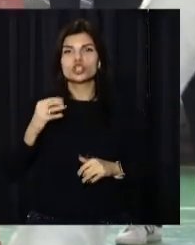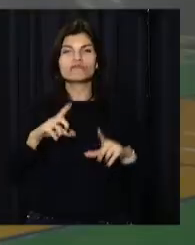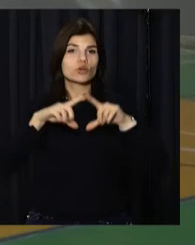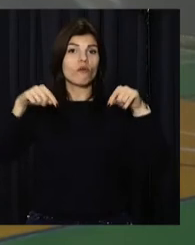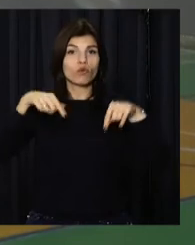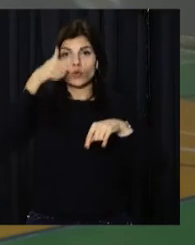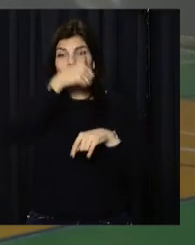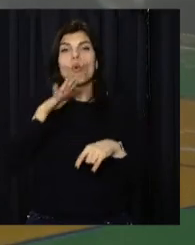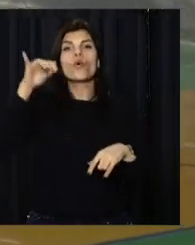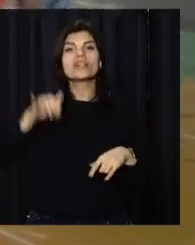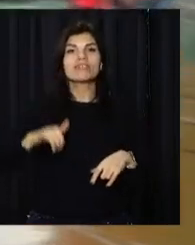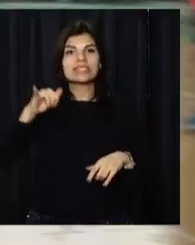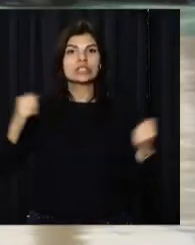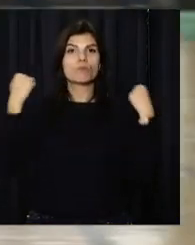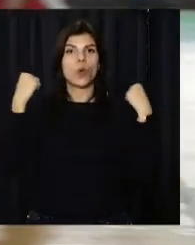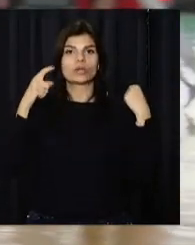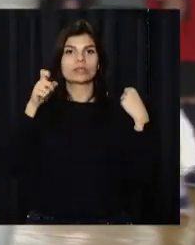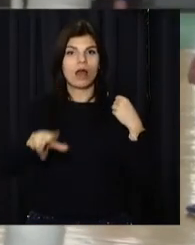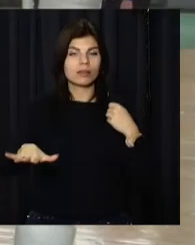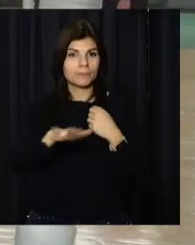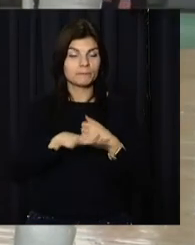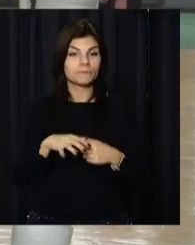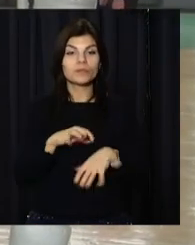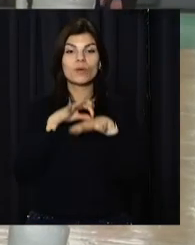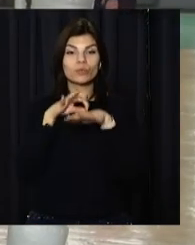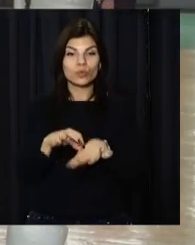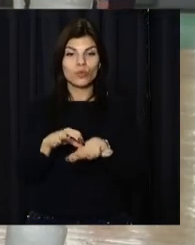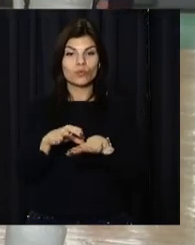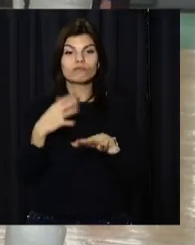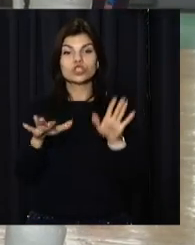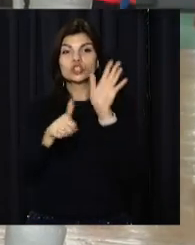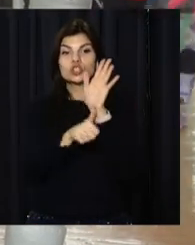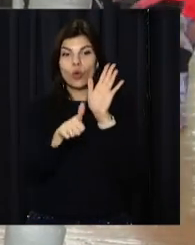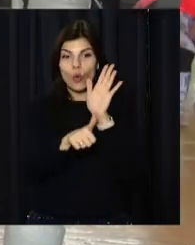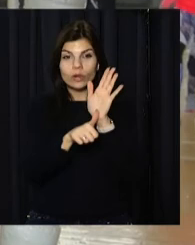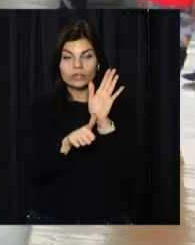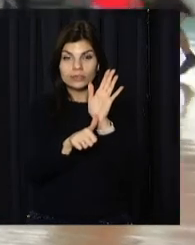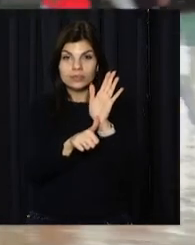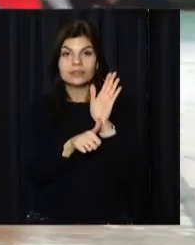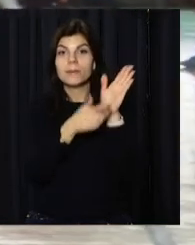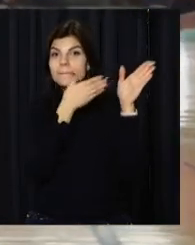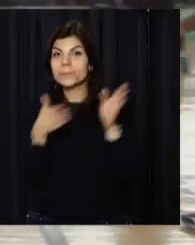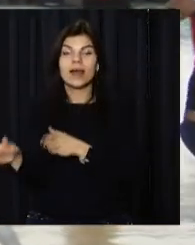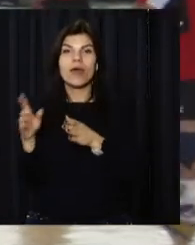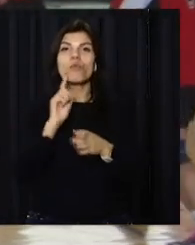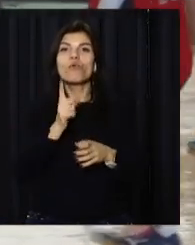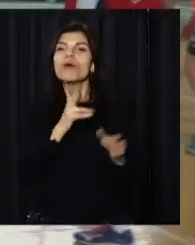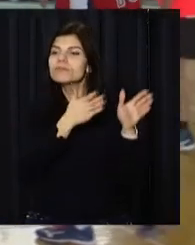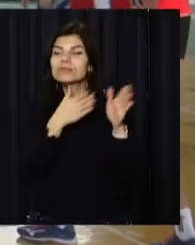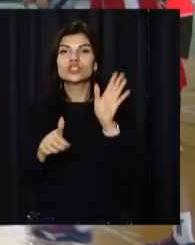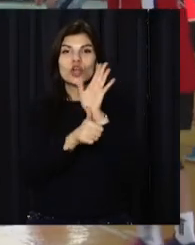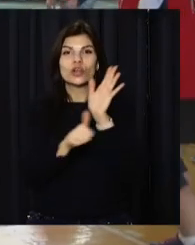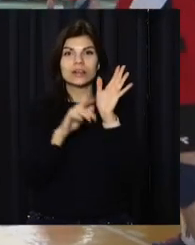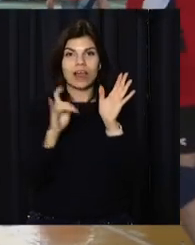Цьогоріч – в університетському спортзалі. Проводимо шостий за ліком турнір пам'яті героїв Небесної